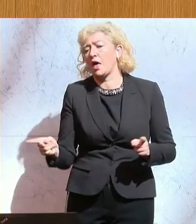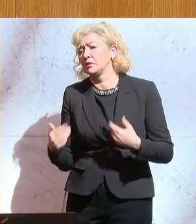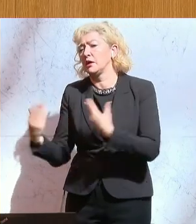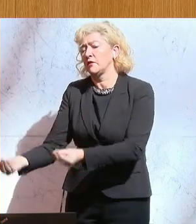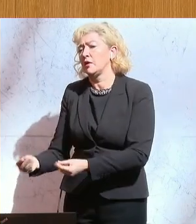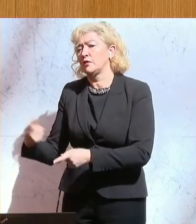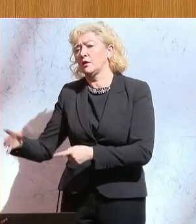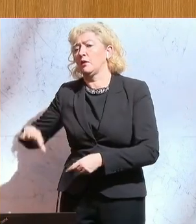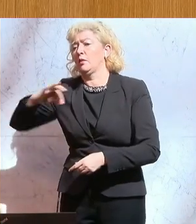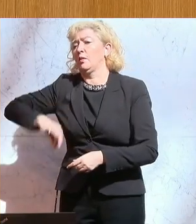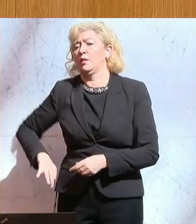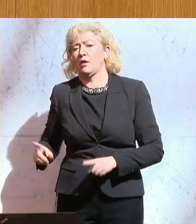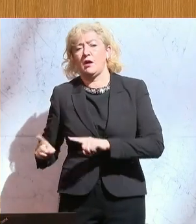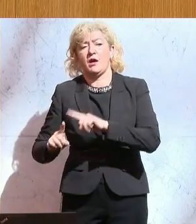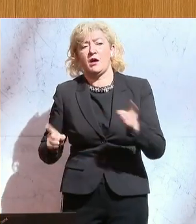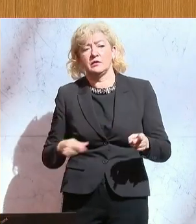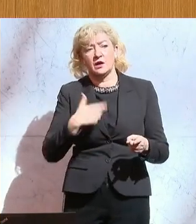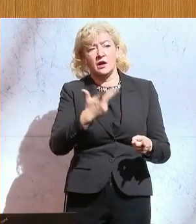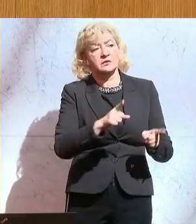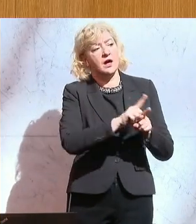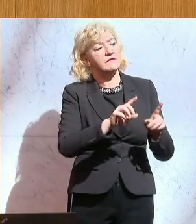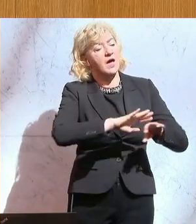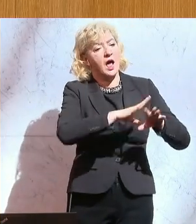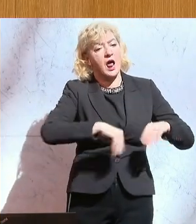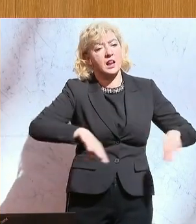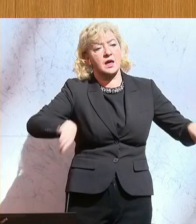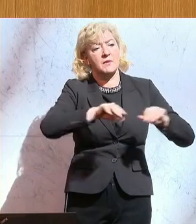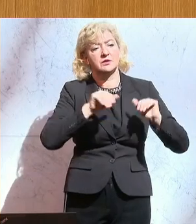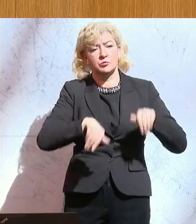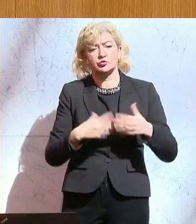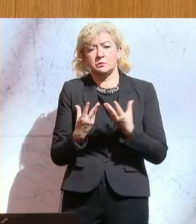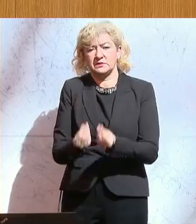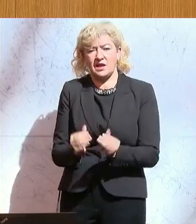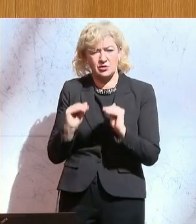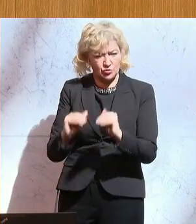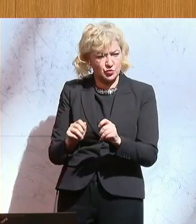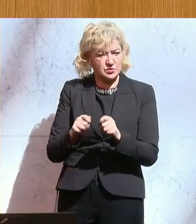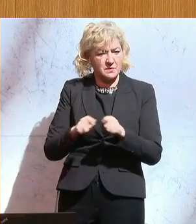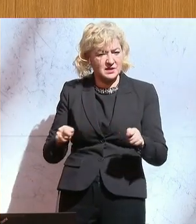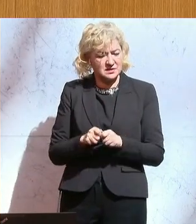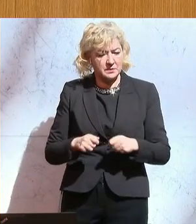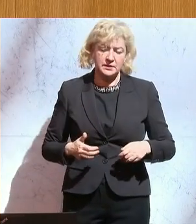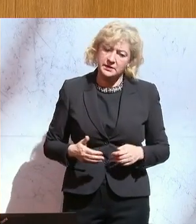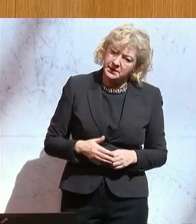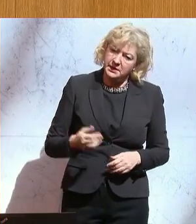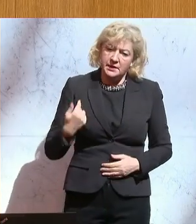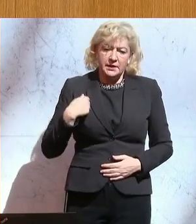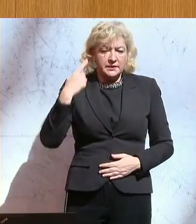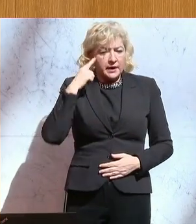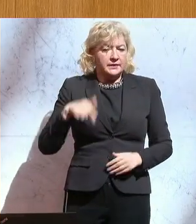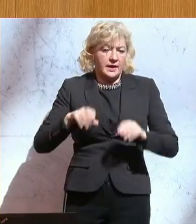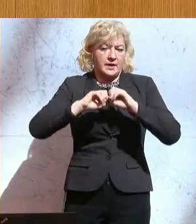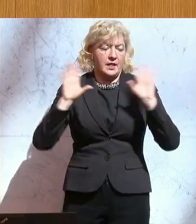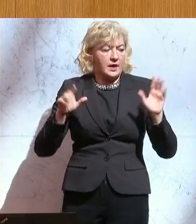und der dann den Profit macht und die Allgemeinheit schlussendlich dann die Schutzbauten dafür bezahlen muss und sicherstellen muss. Also ich glaube, da ist es einmal klar,